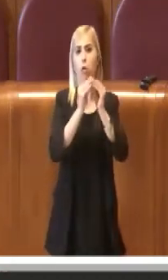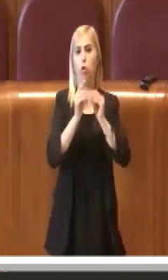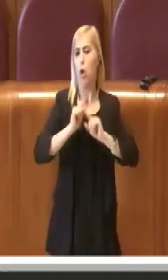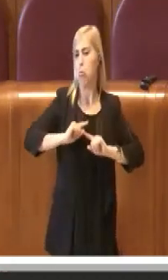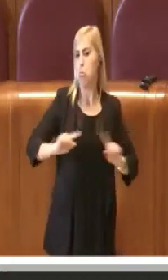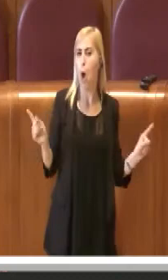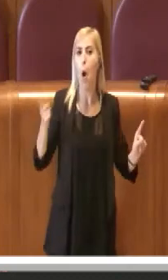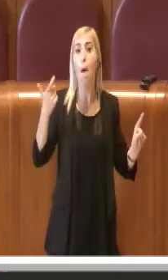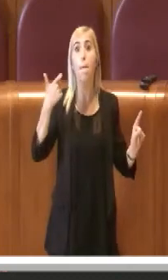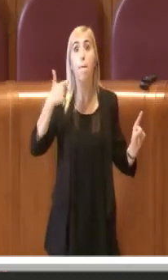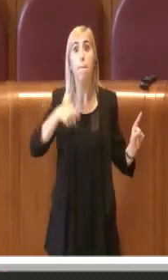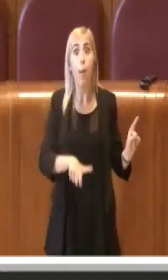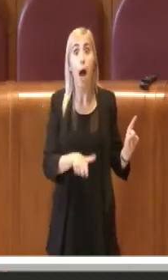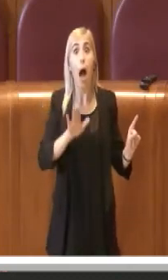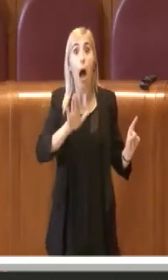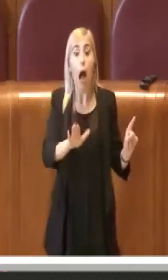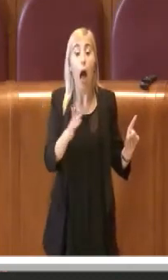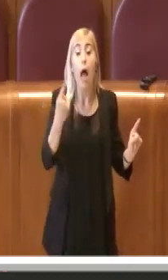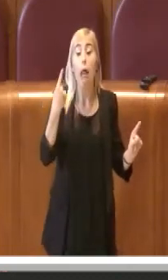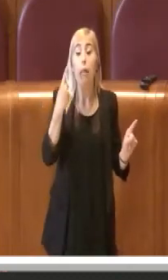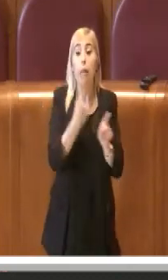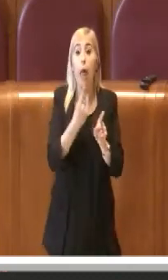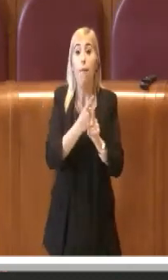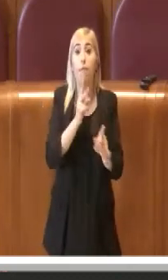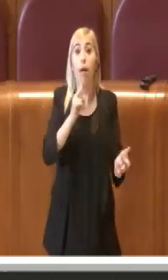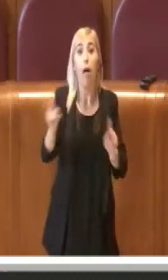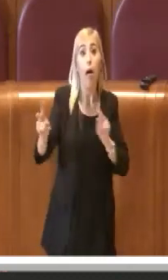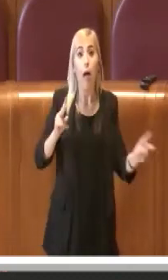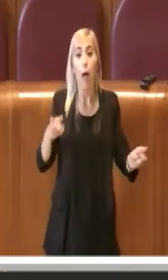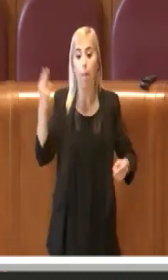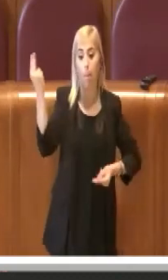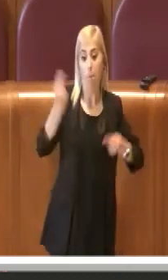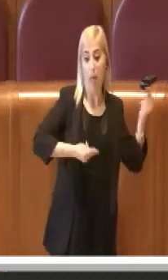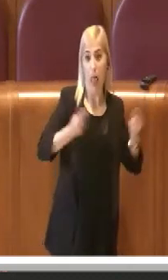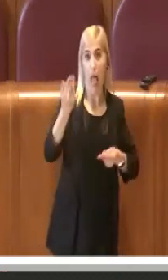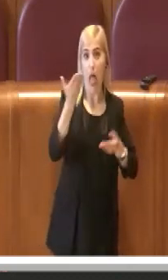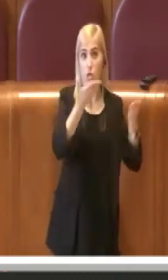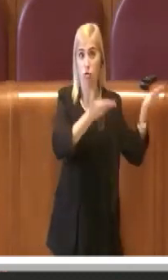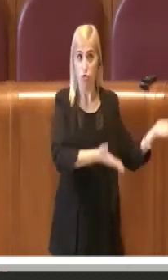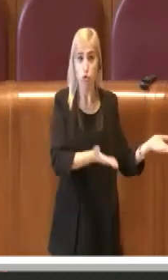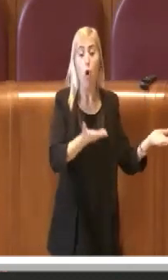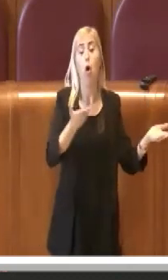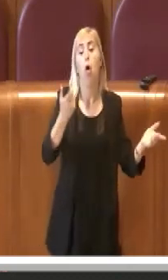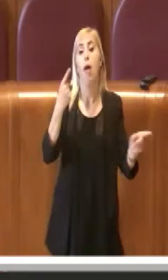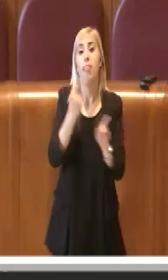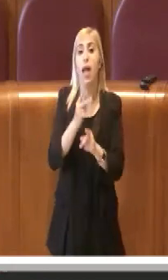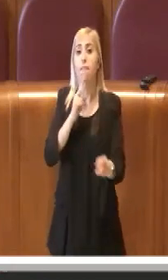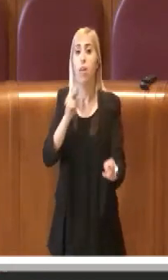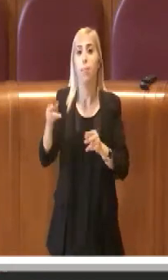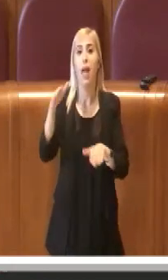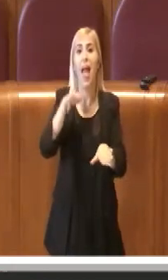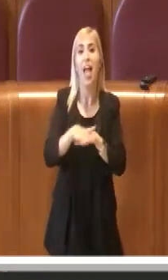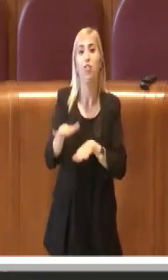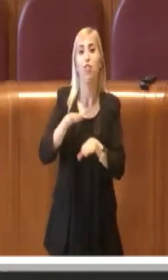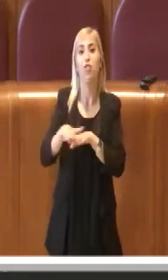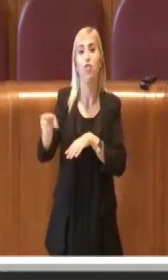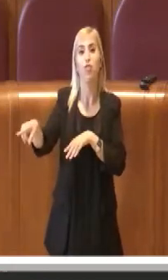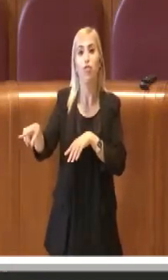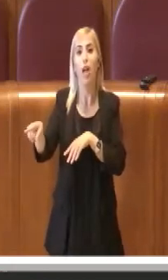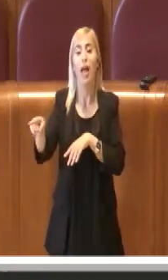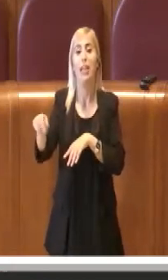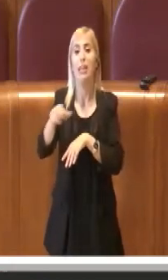però dovendo rispondere alle esigenze di tutta la città, col bilancio che ci ritroviamo, ovviamente immaginiamo che Roma Capitale